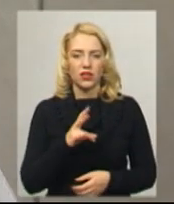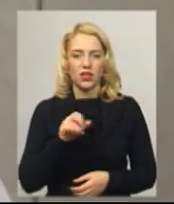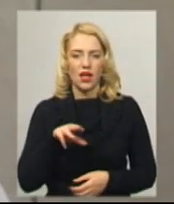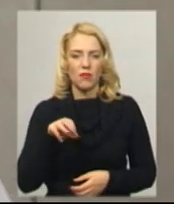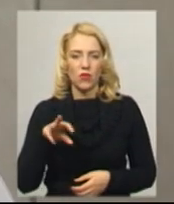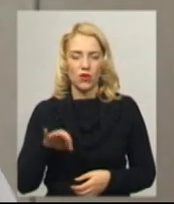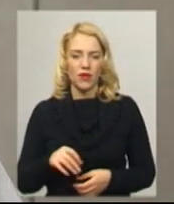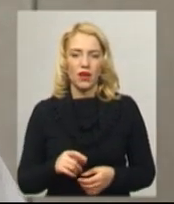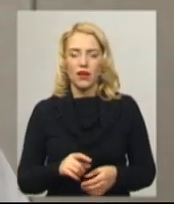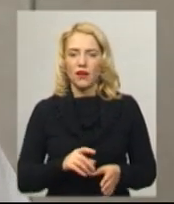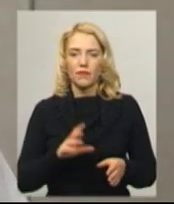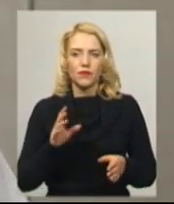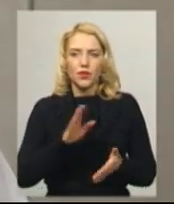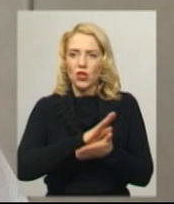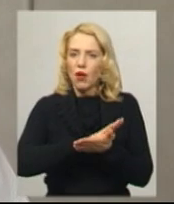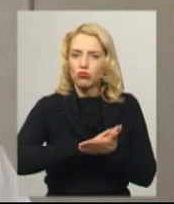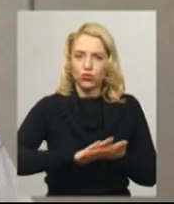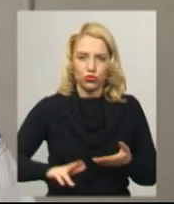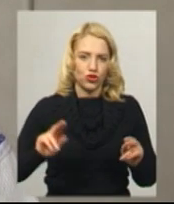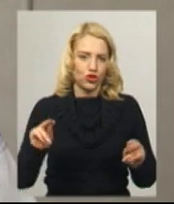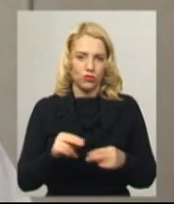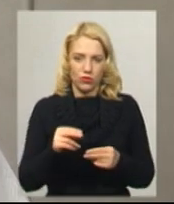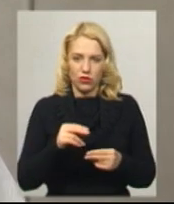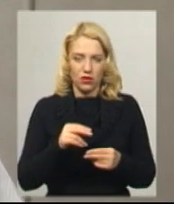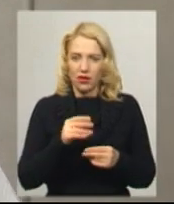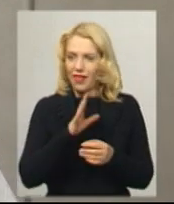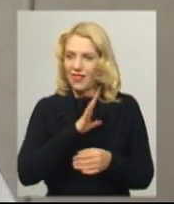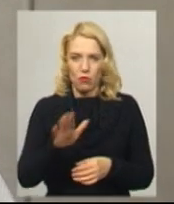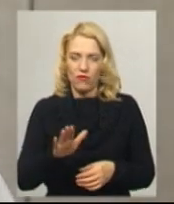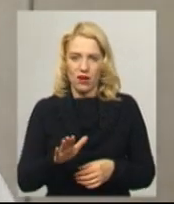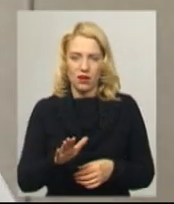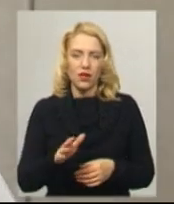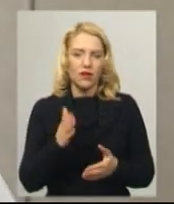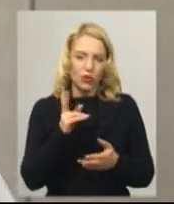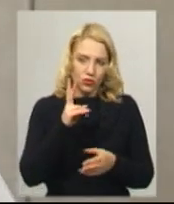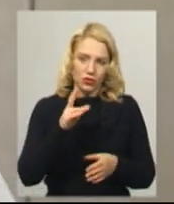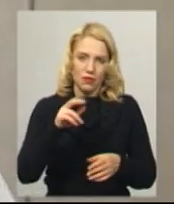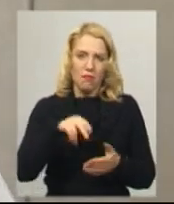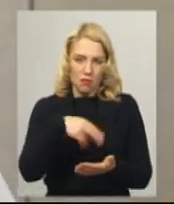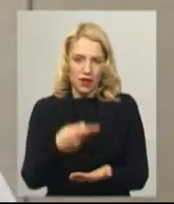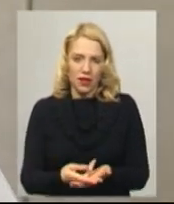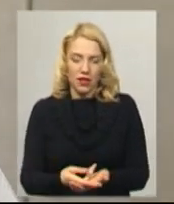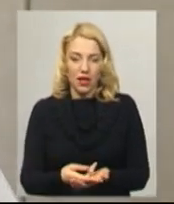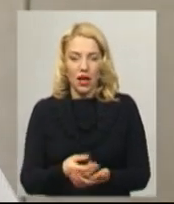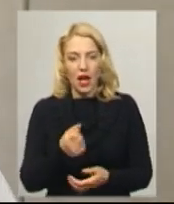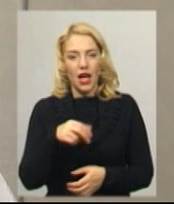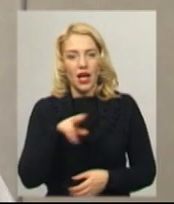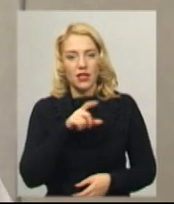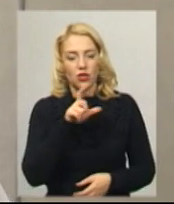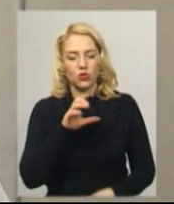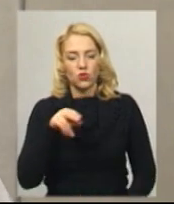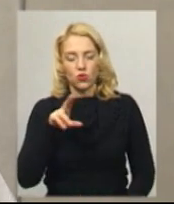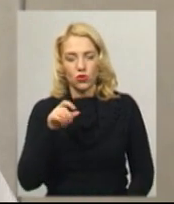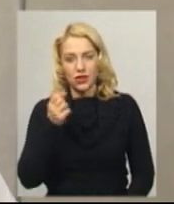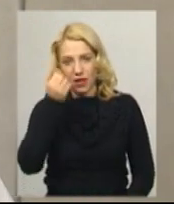всі падають і всі мають можливість виграти. Ну, взагалі дзюдо – це японський вид